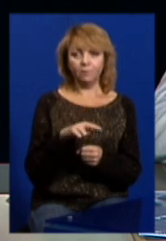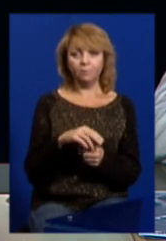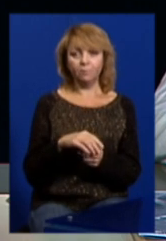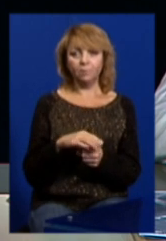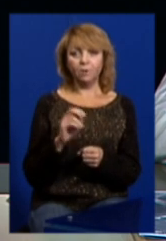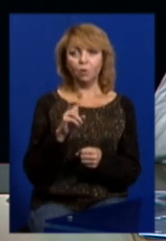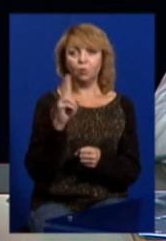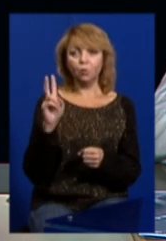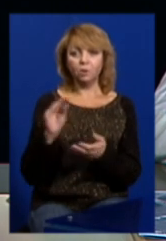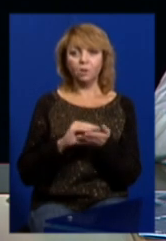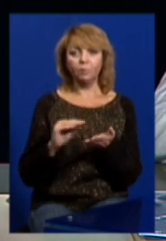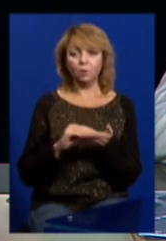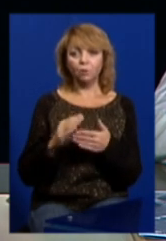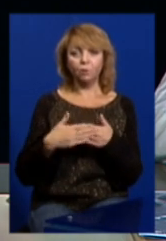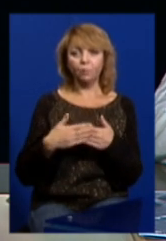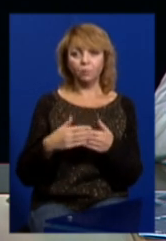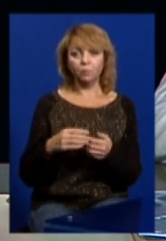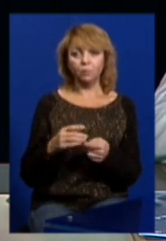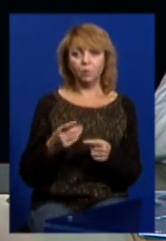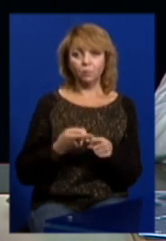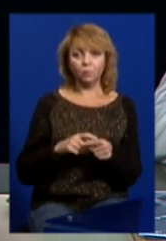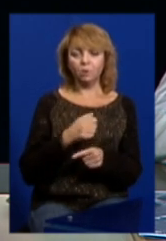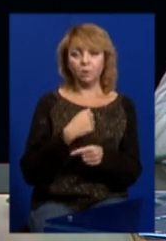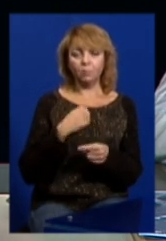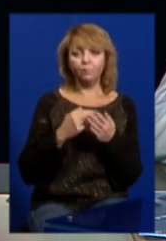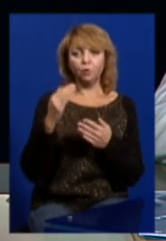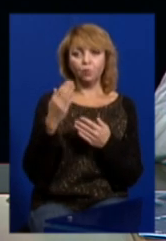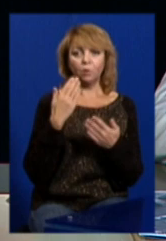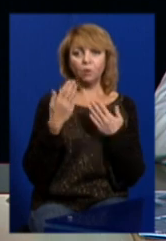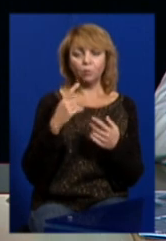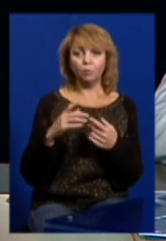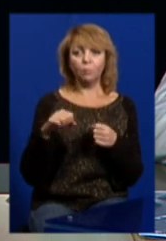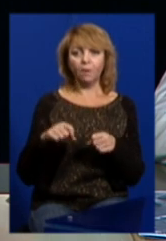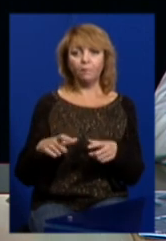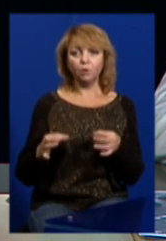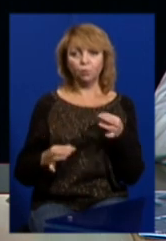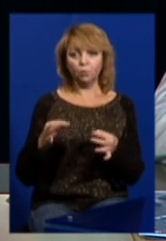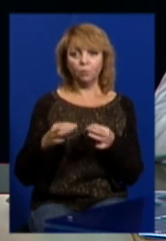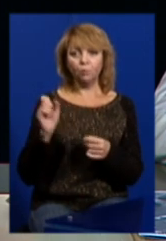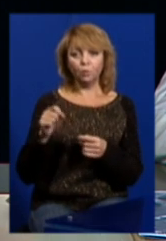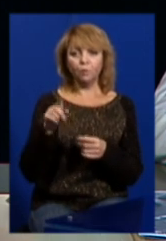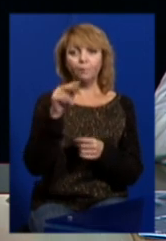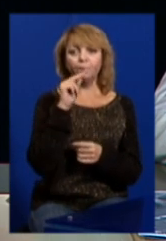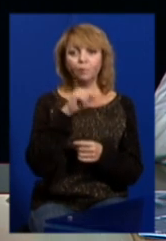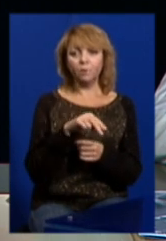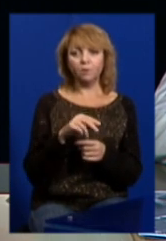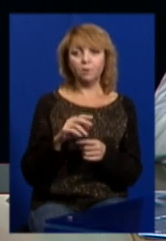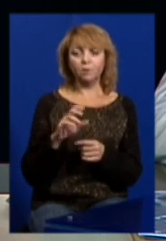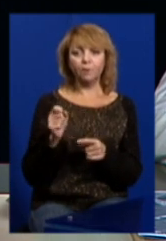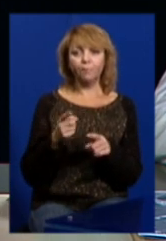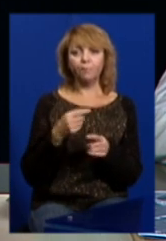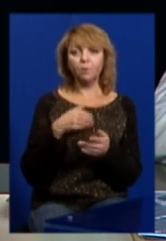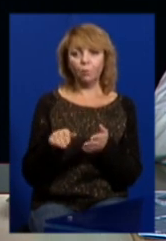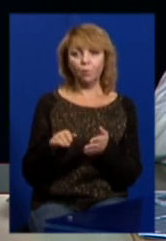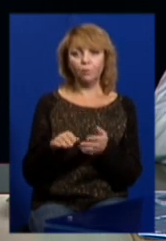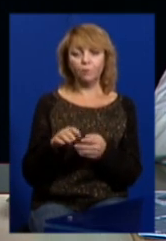напише доповідну ту ж саму вищу раду правосуддя, мене можуть звинуватити за відмову